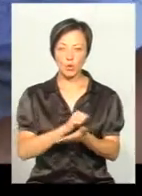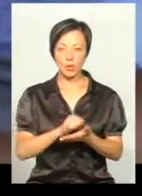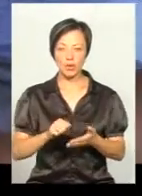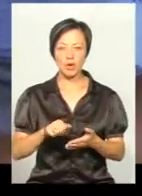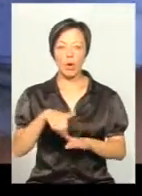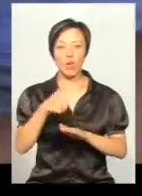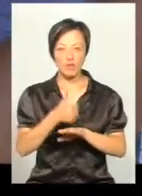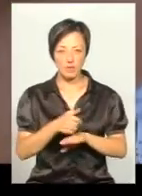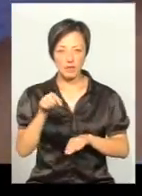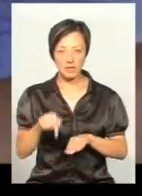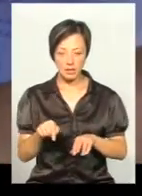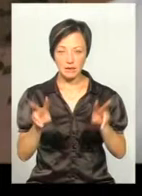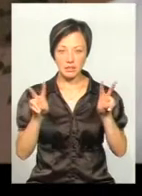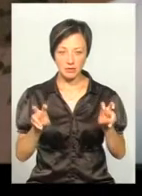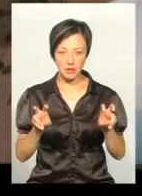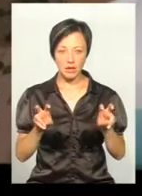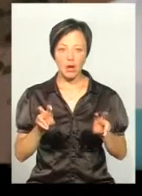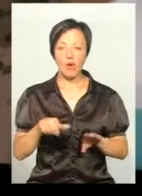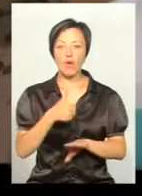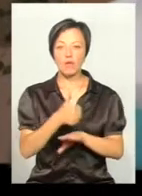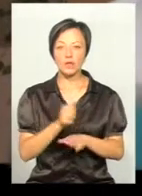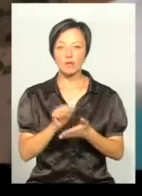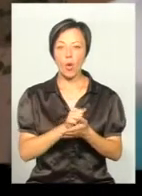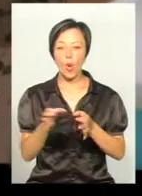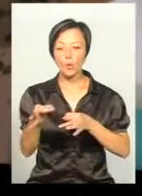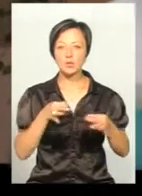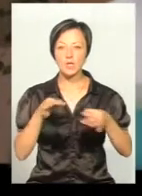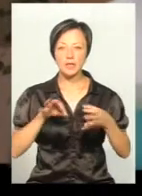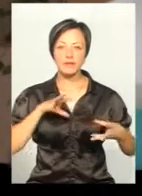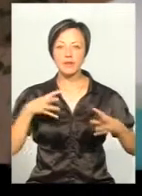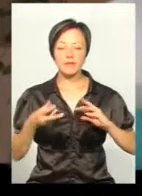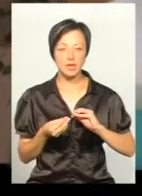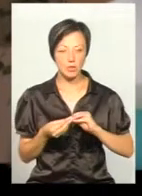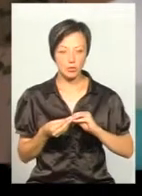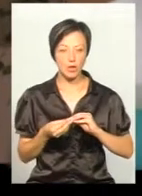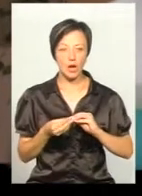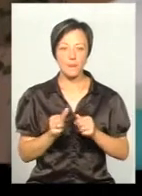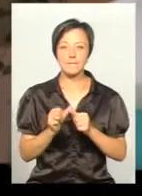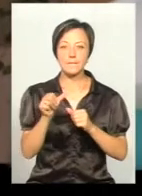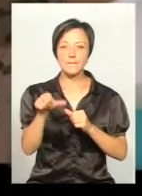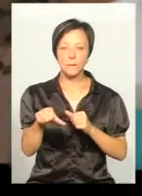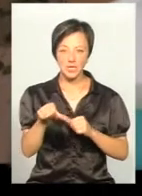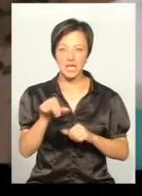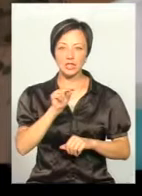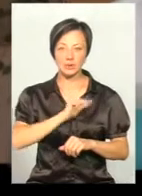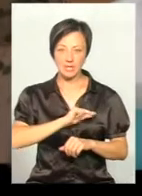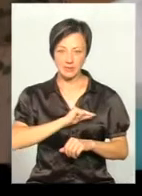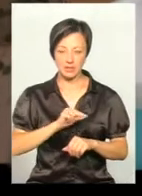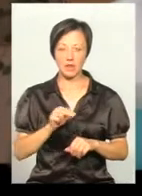головний серед яких називає Микола Дідик. Самий документ – це консультативний висновок позаштатного фахівця